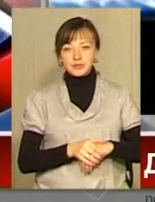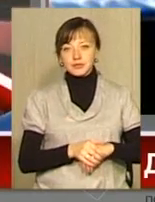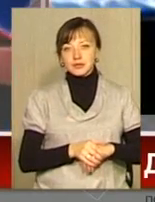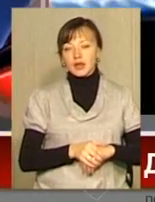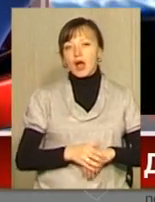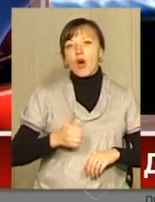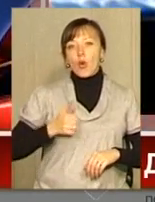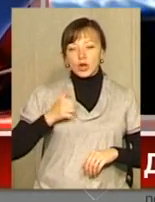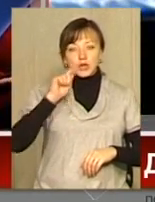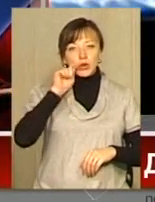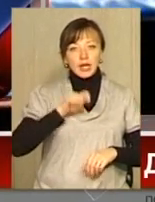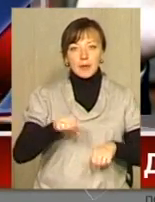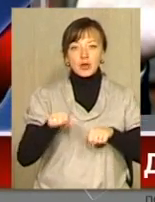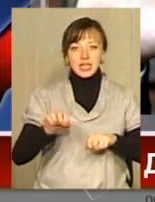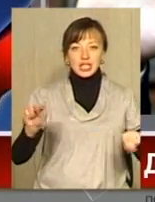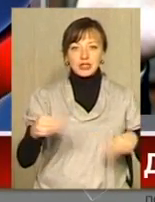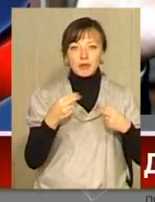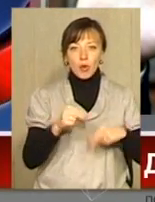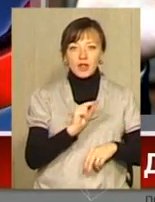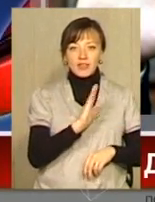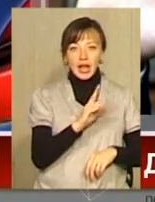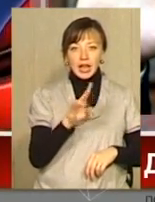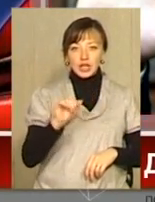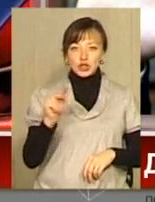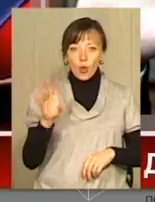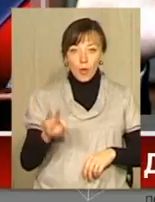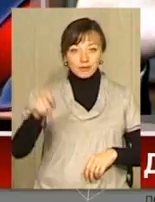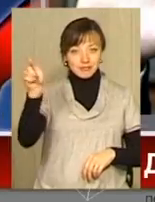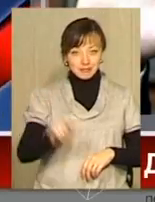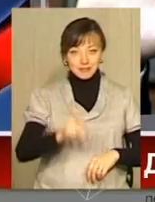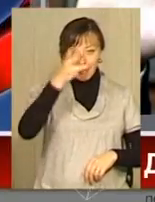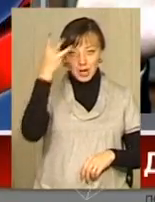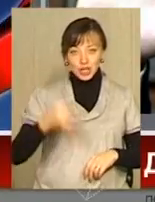Гордість України. Боксер-чемпіон Віталій Кличко відвідав Хмельниччину.